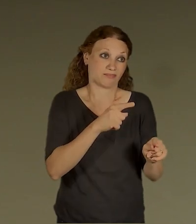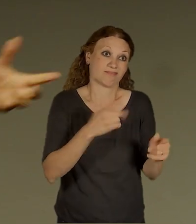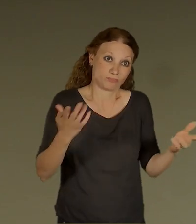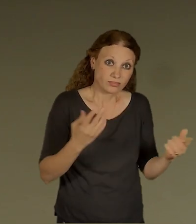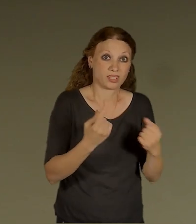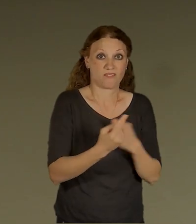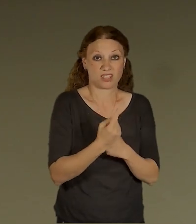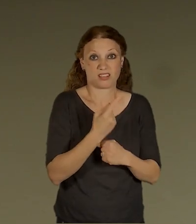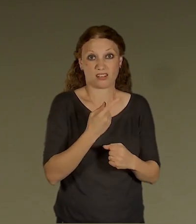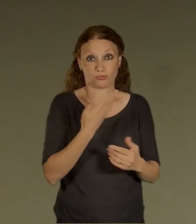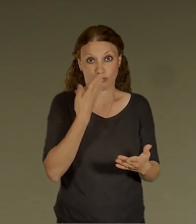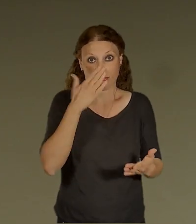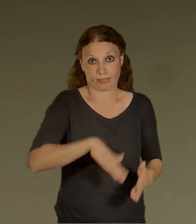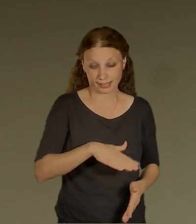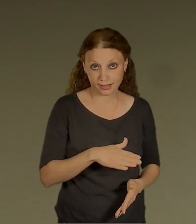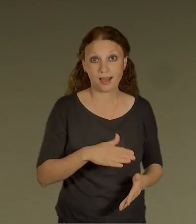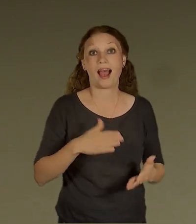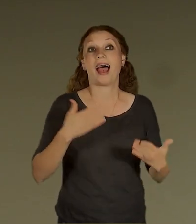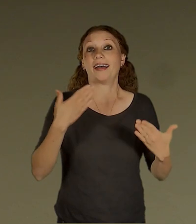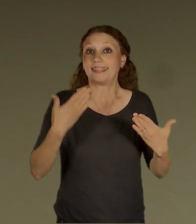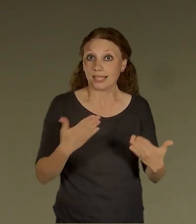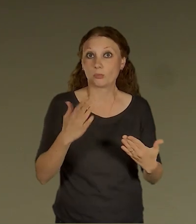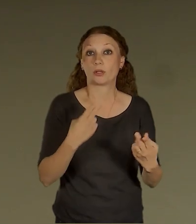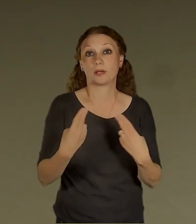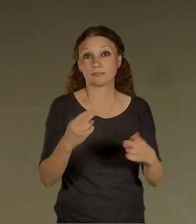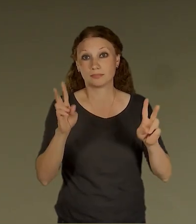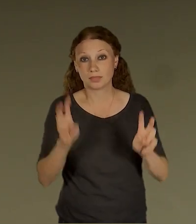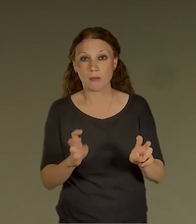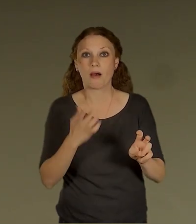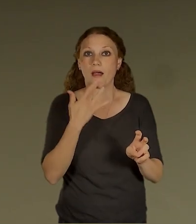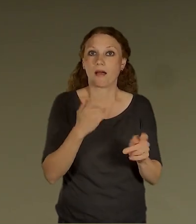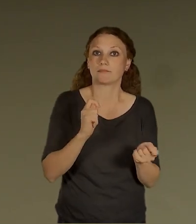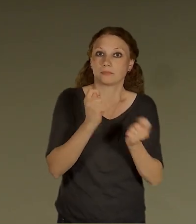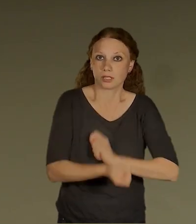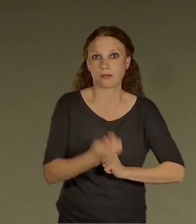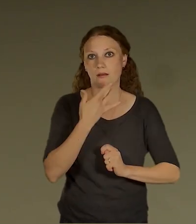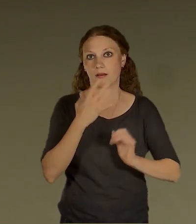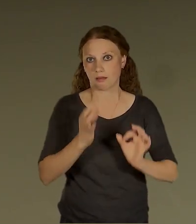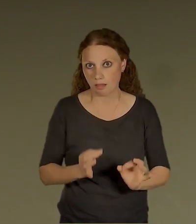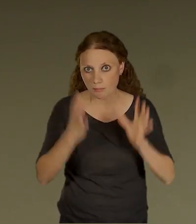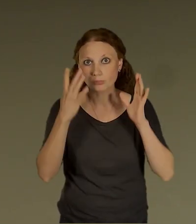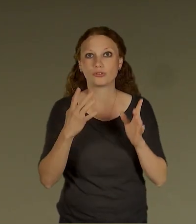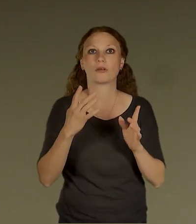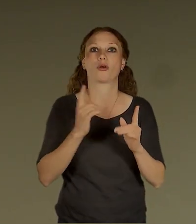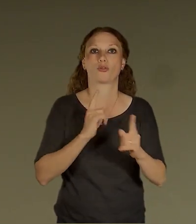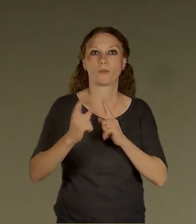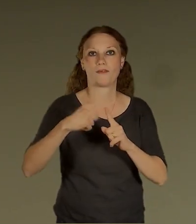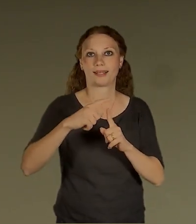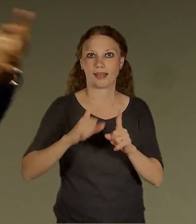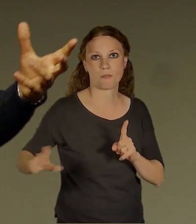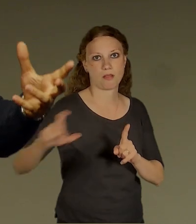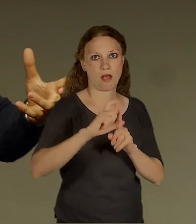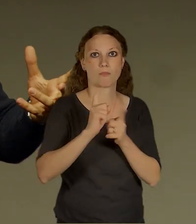My se dneska budeme bavit o tom, jak to udělat dobře, jak udělat dobře ty terminály, které Praha potřebuje vystavět.